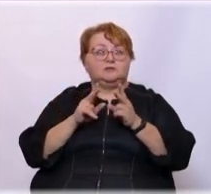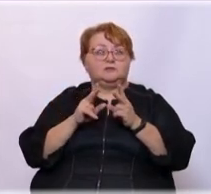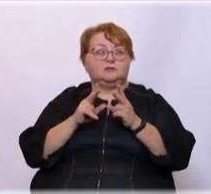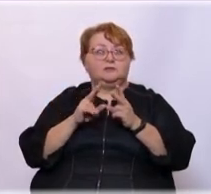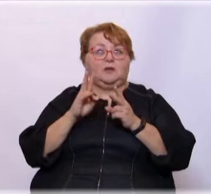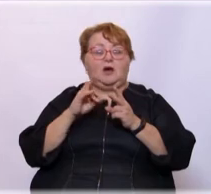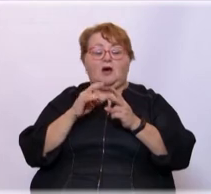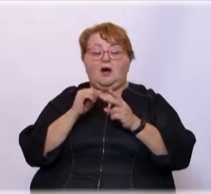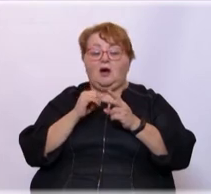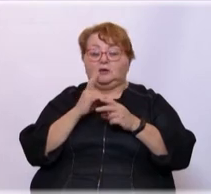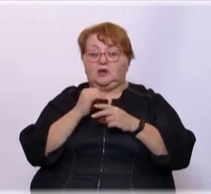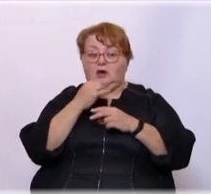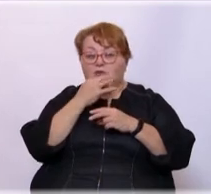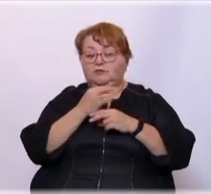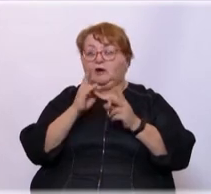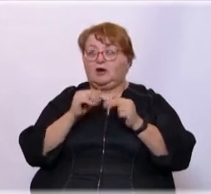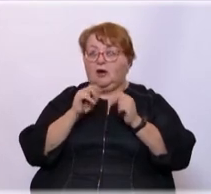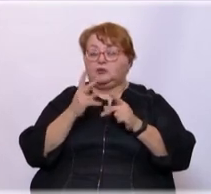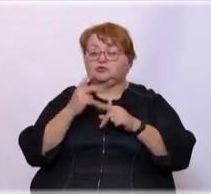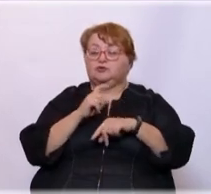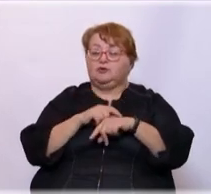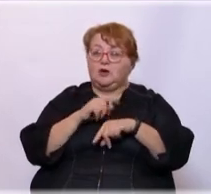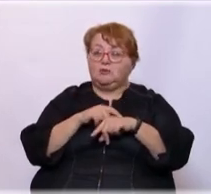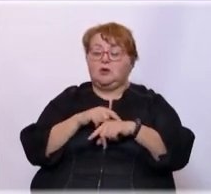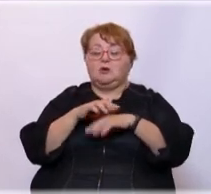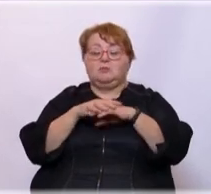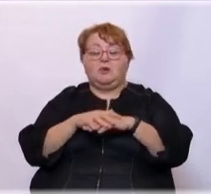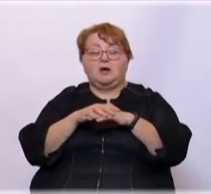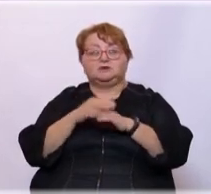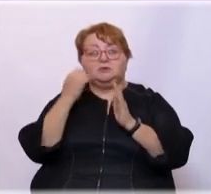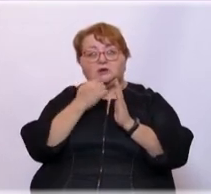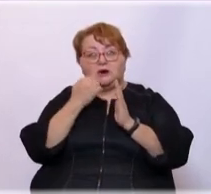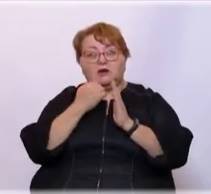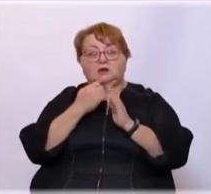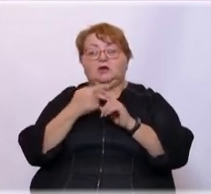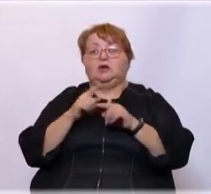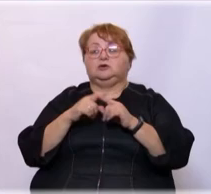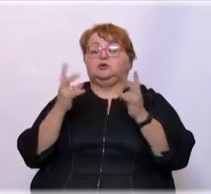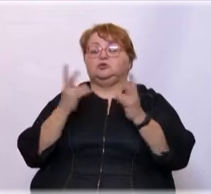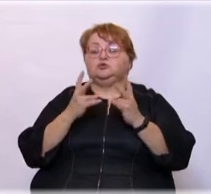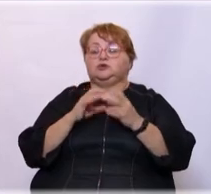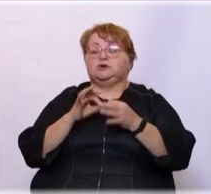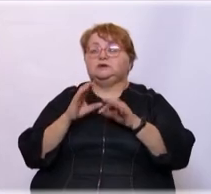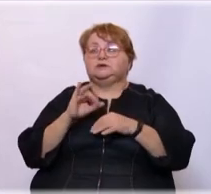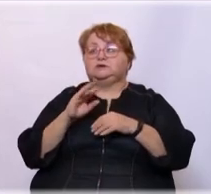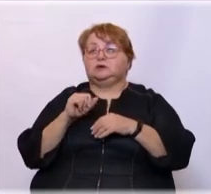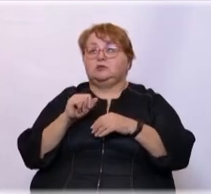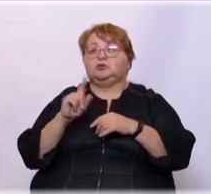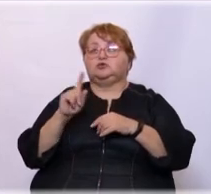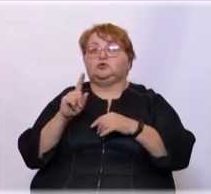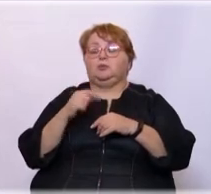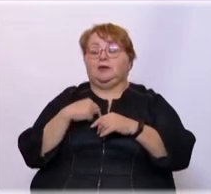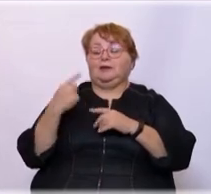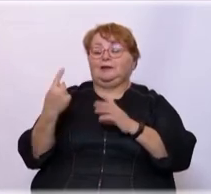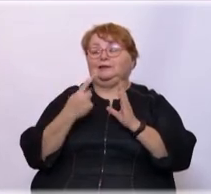А на как – это нужно время, это нужна база материальная, это нужна система какая-то, чтобы она была